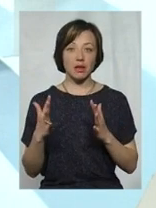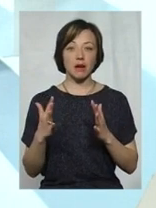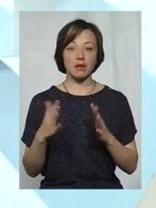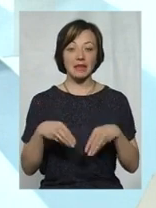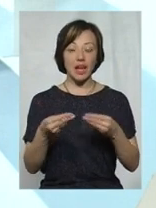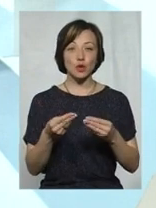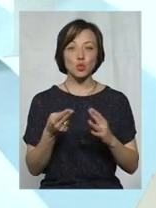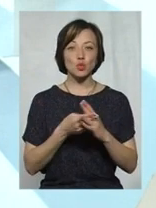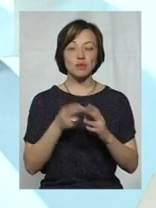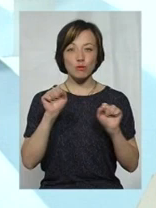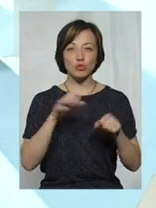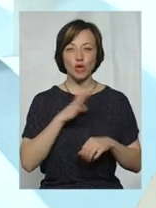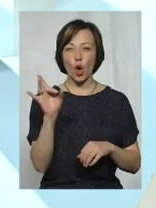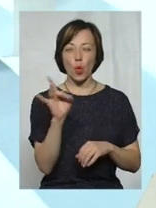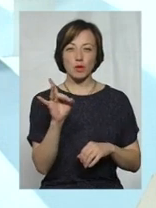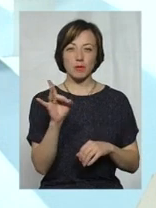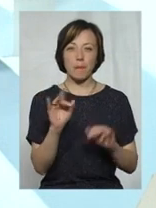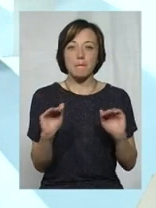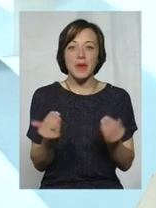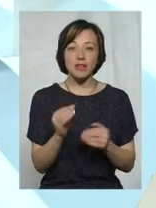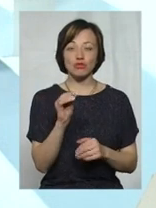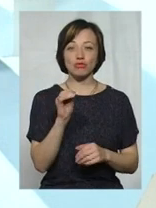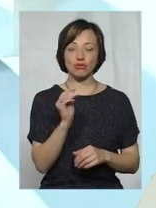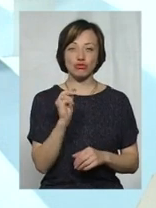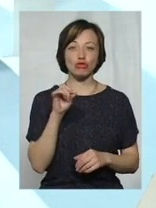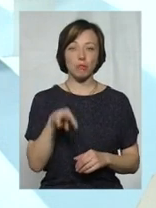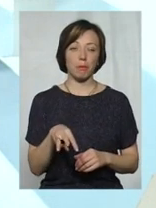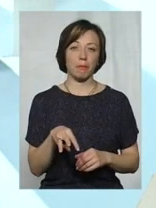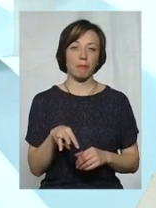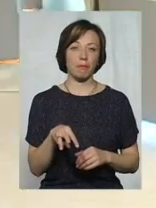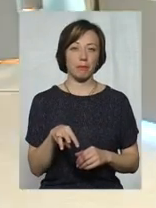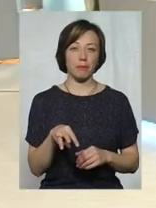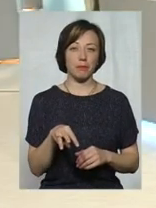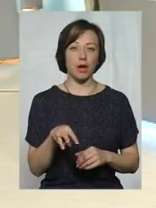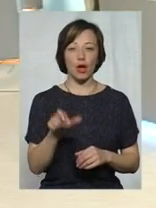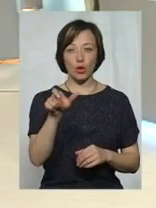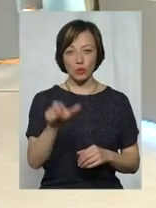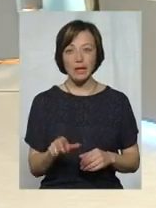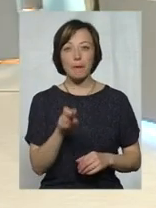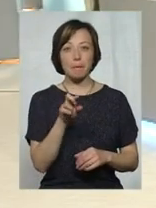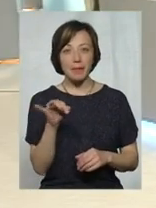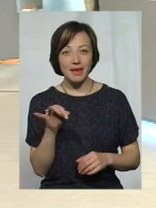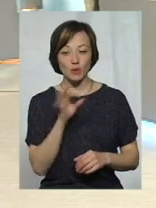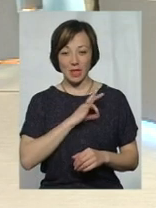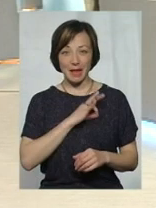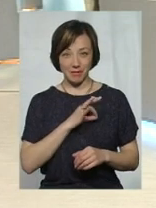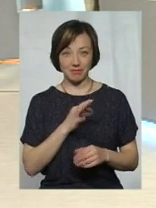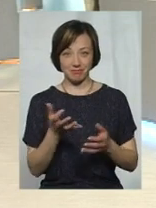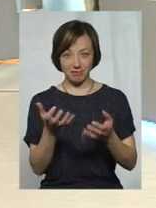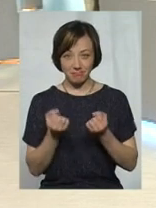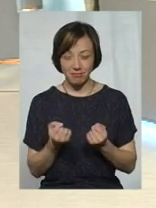субсидія може бути, розмір її може бути менший, ніж громадянин би скористався пільгою і, відповідно,